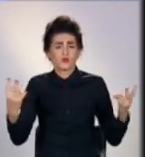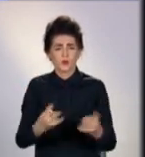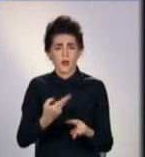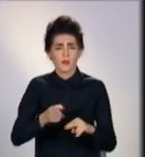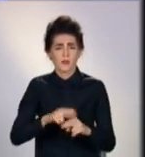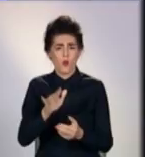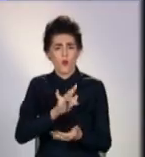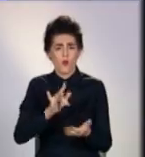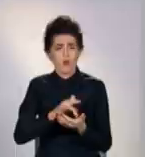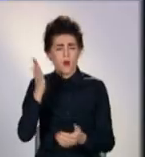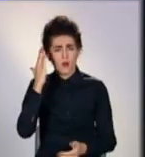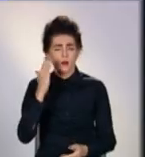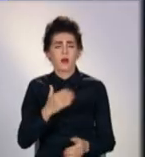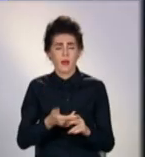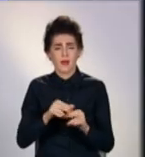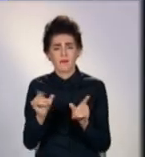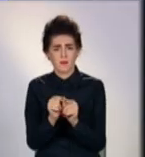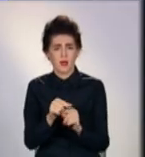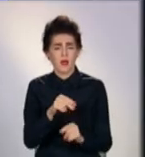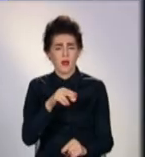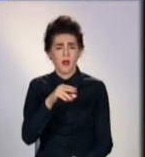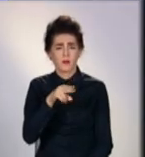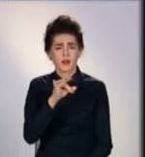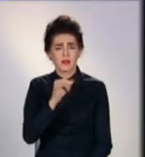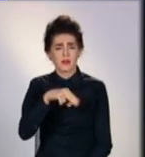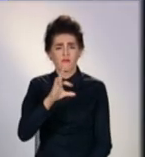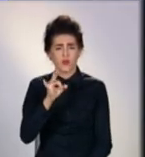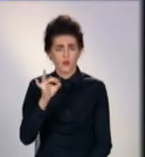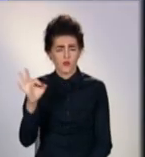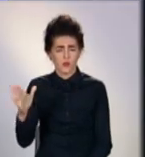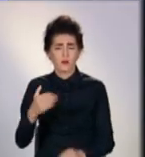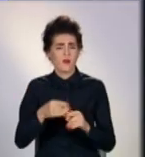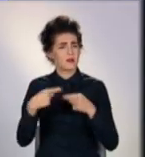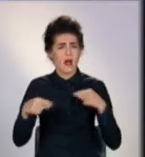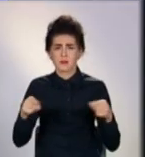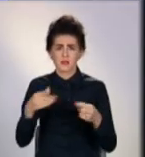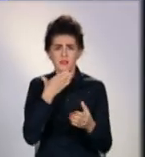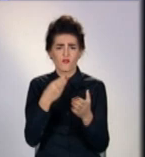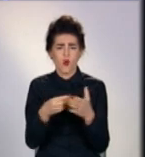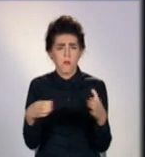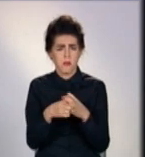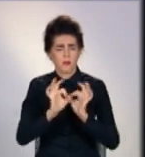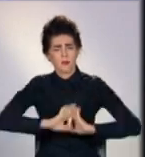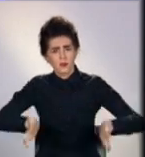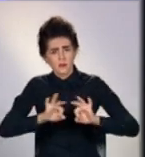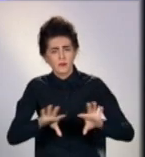городской голова и Павел Придворов. Они по-разному строили свои избирательные кампании и даже